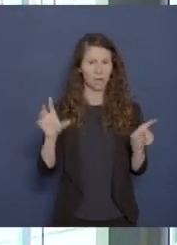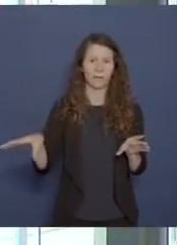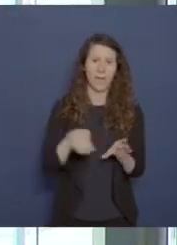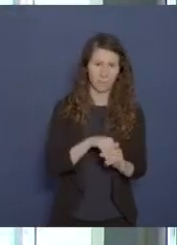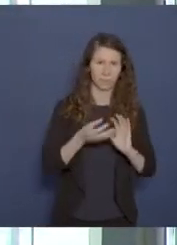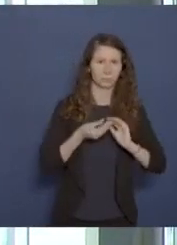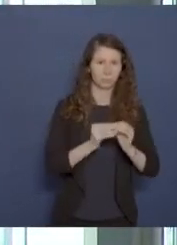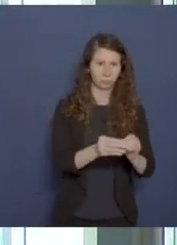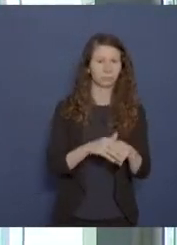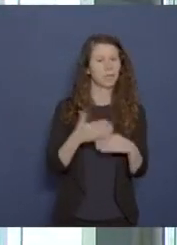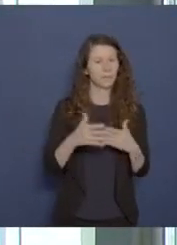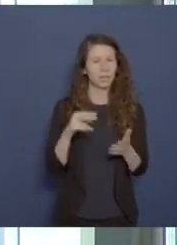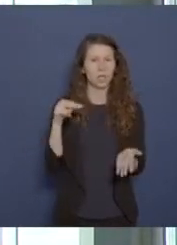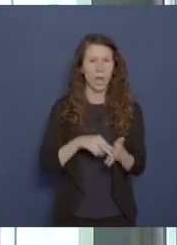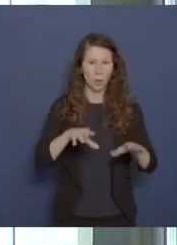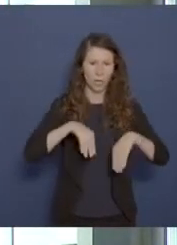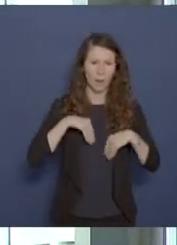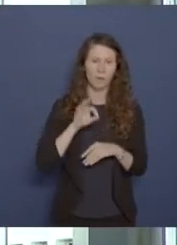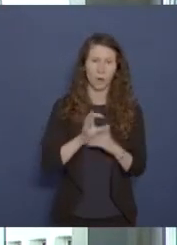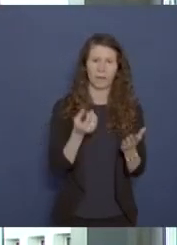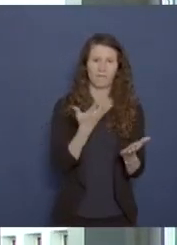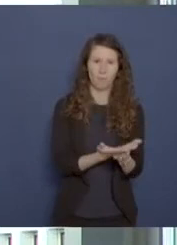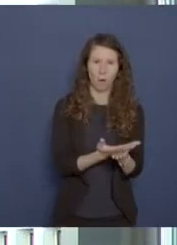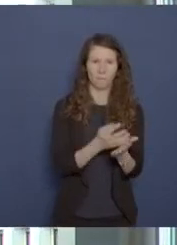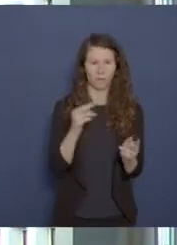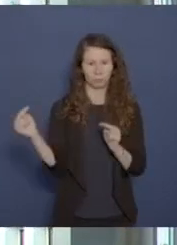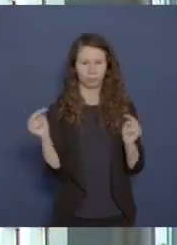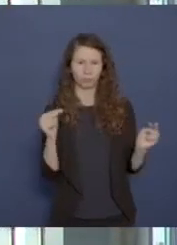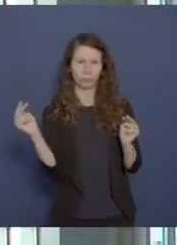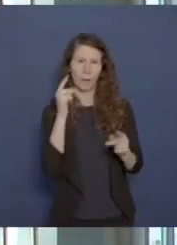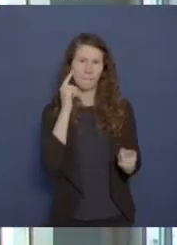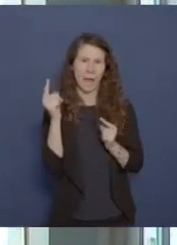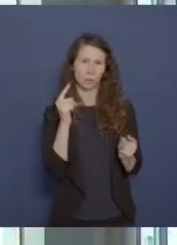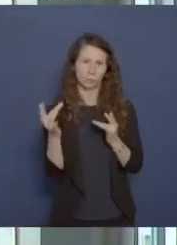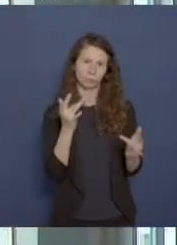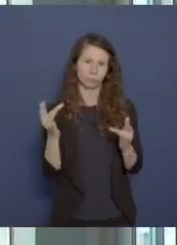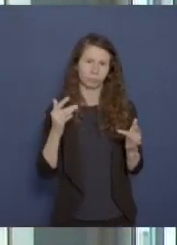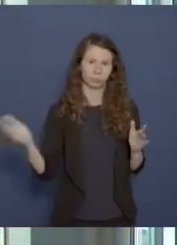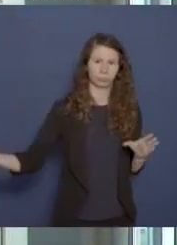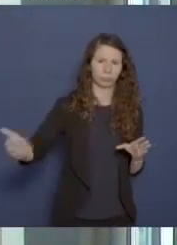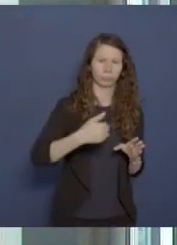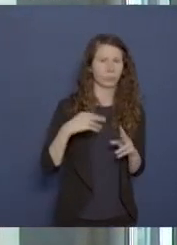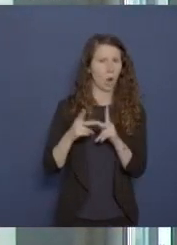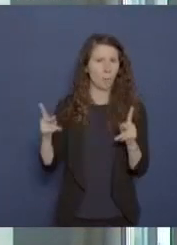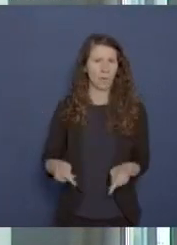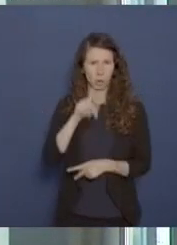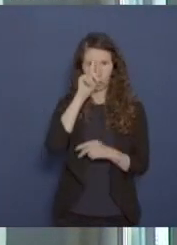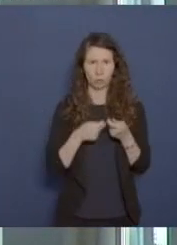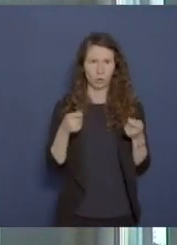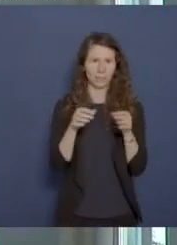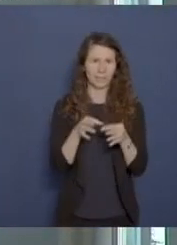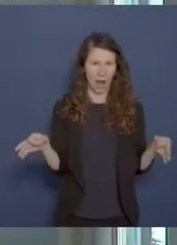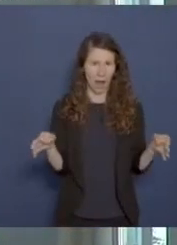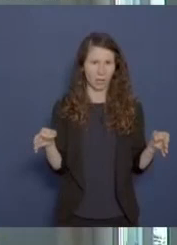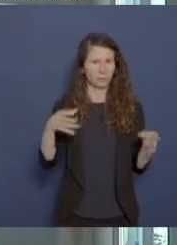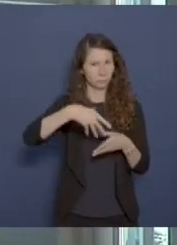konnten Stellungnahmen zu einem Entwurf des Verhaltenskodex abgegeben werden. Das war dazu auf der Webseite des Deutschen Bundestages